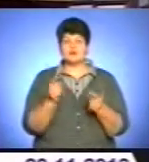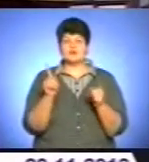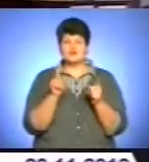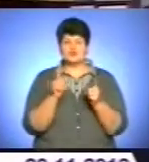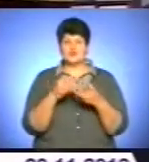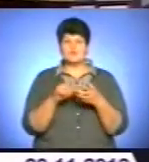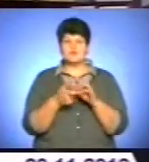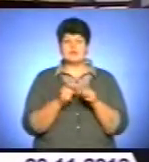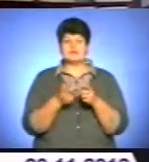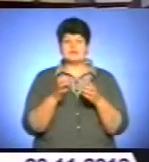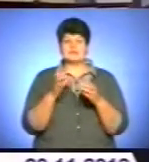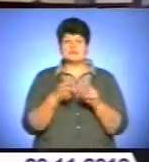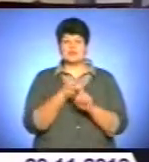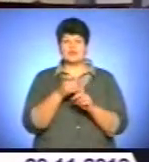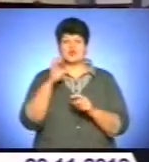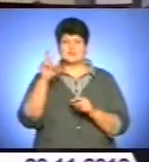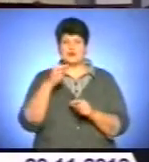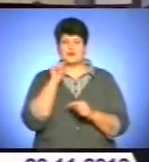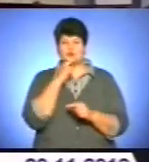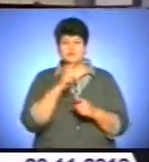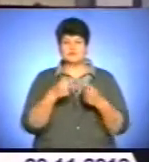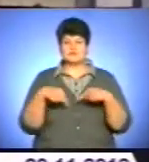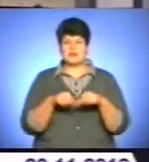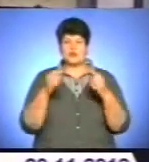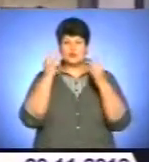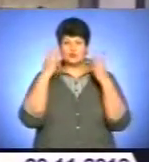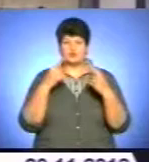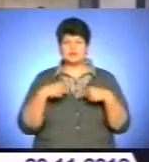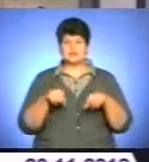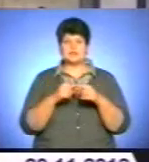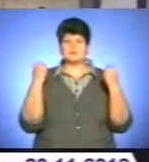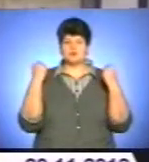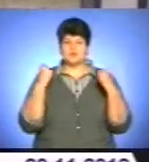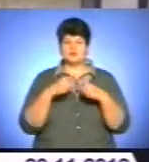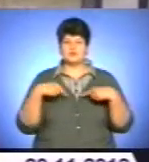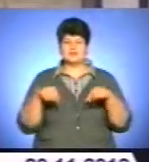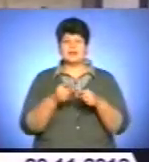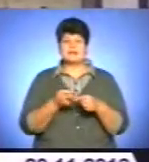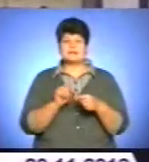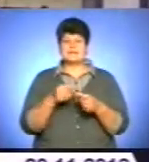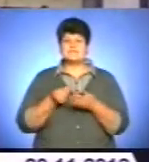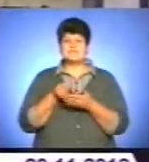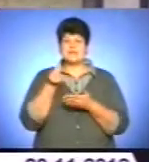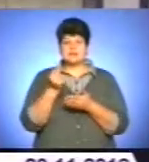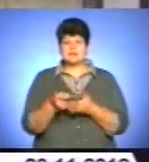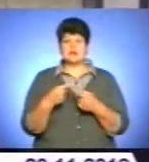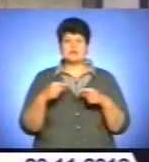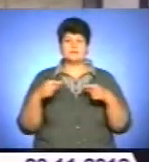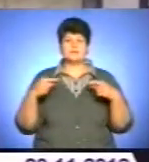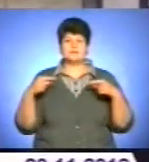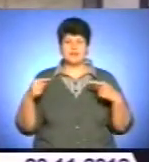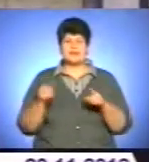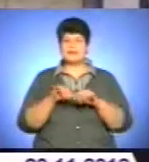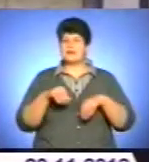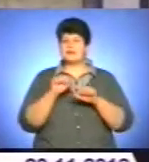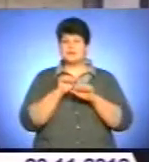стосуються соціально-економічної сфери, культурної сфери, спортивної сфери. І, власне, це сфінансування в різну бій. Ці моменти не